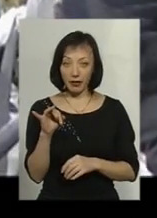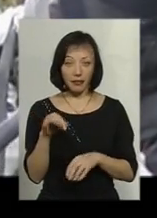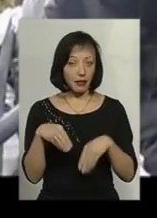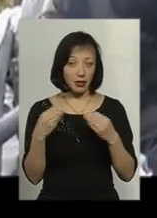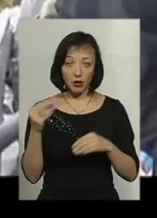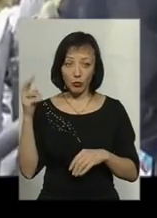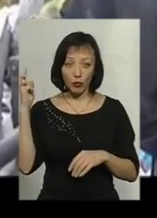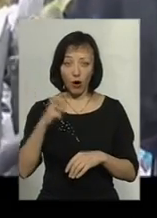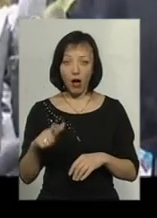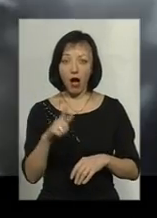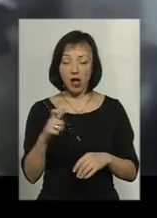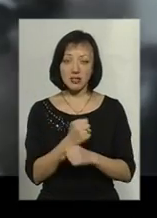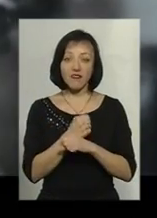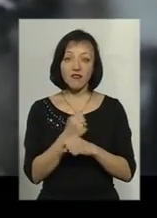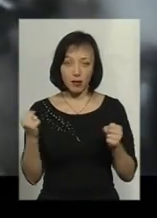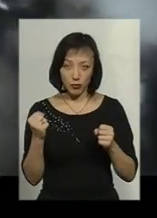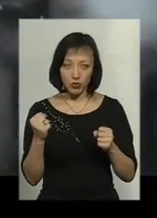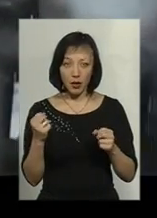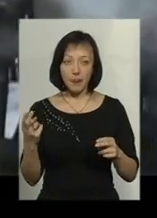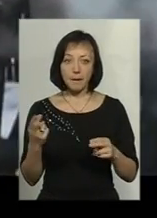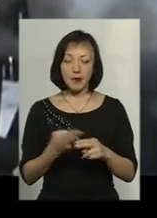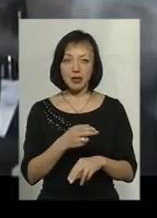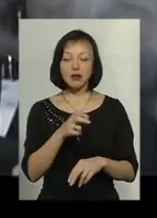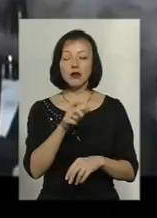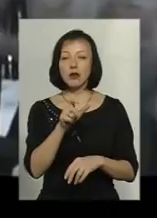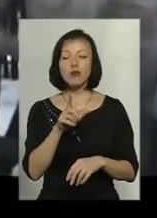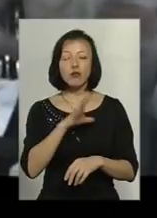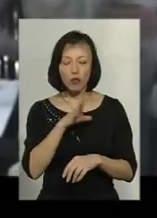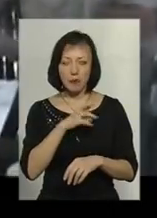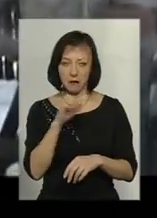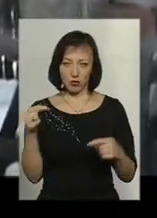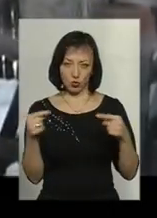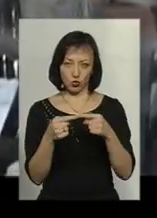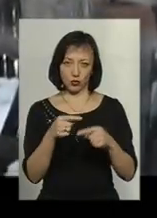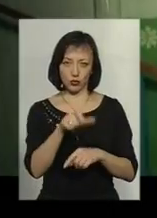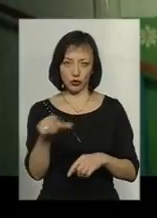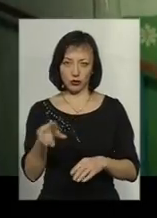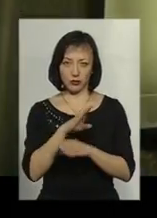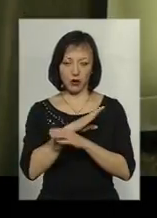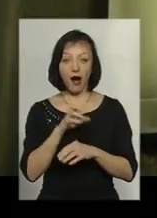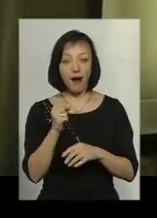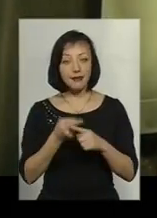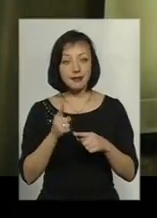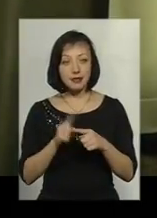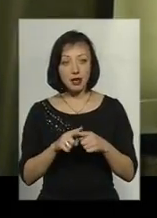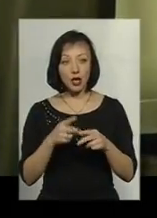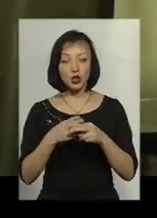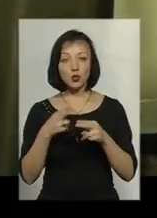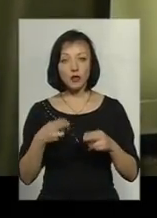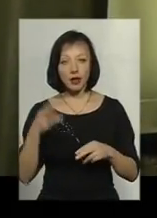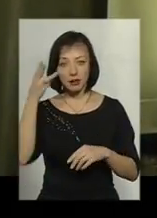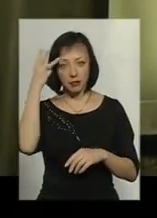доведе Господь, газ вибухнув, без людських жертв навряд чи обійшлося б. А це вже Донаївці,